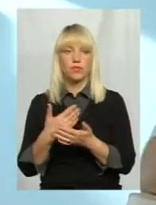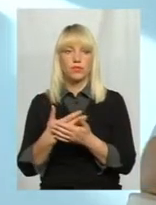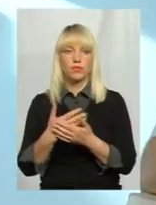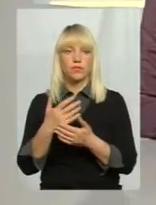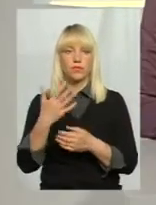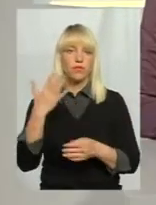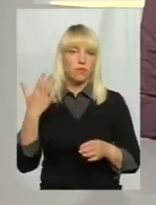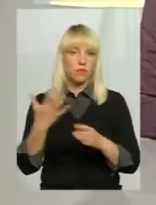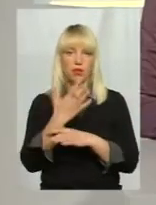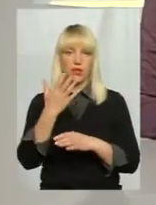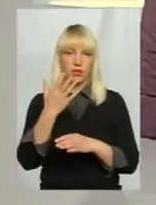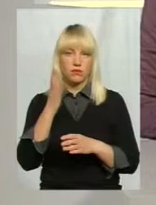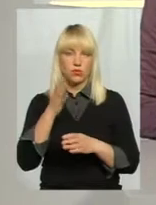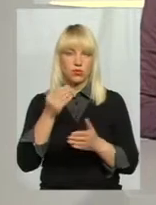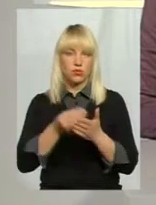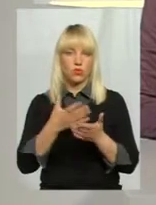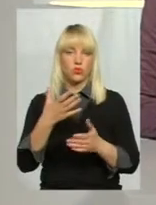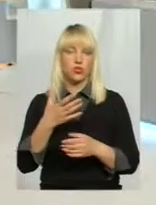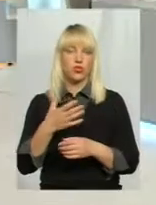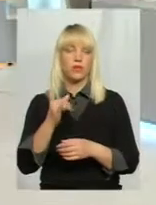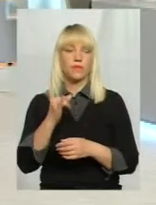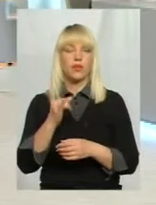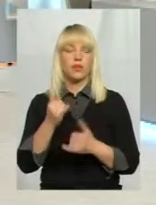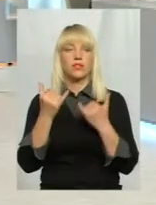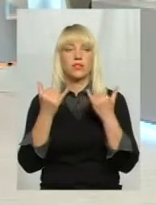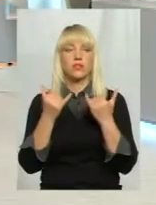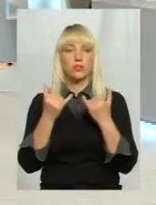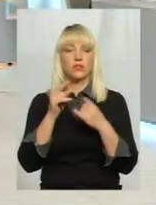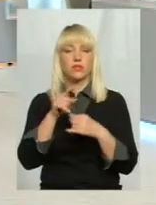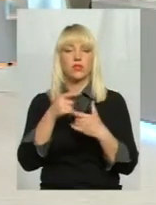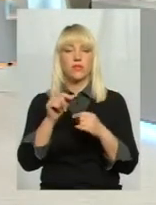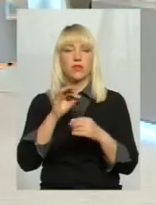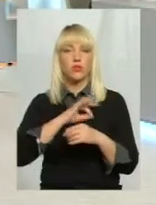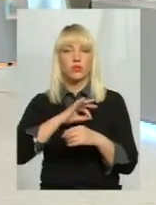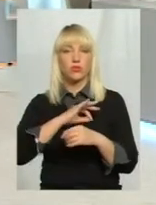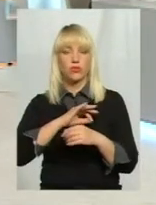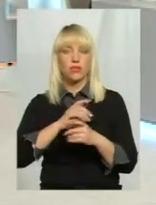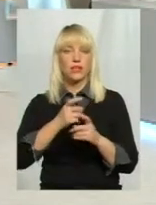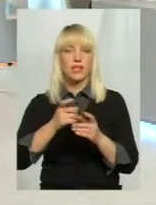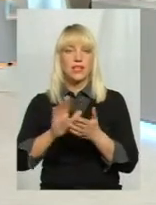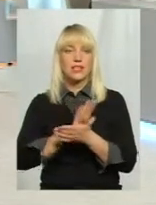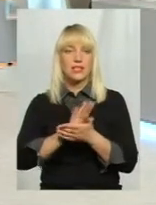це десь буде в п'ять раз дорожче. В п'ять раз. І сьогодні там, де використовується для знезараження,